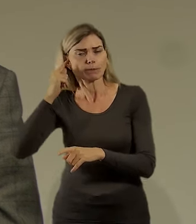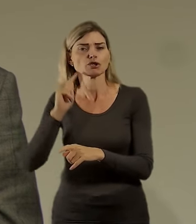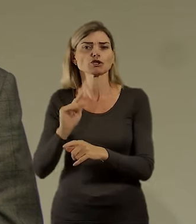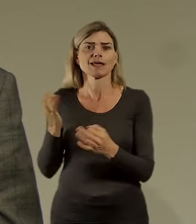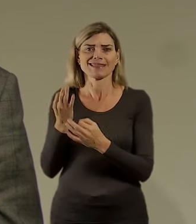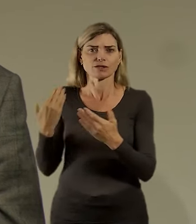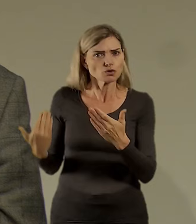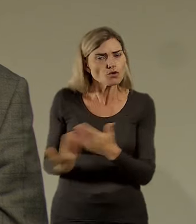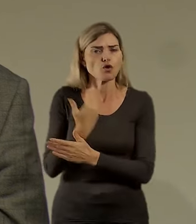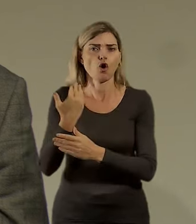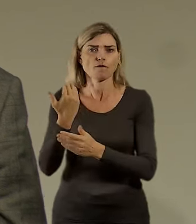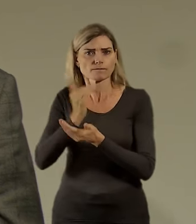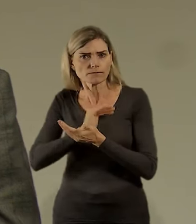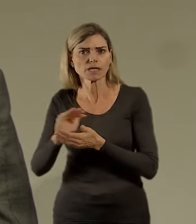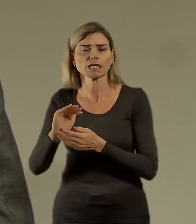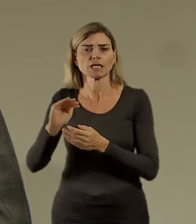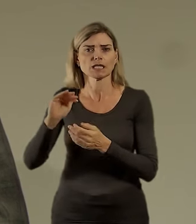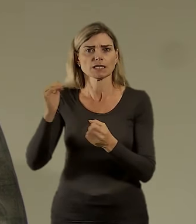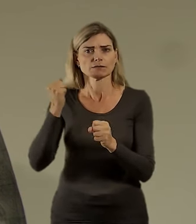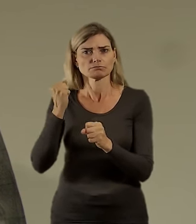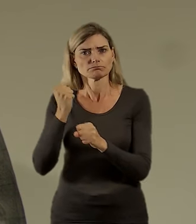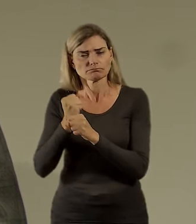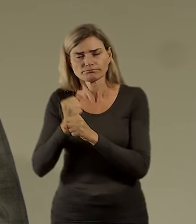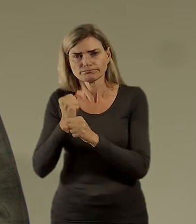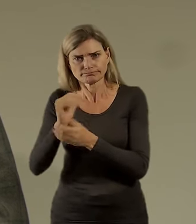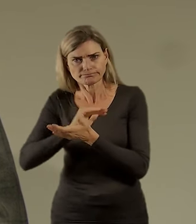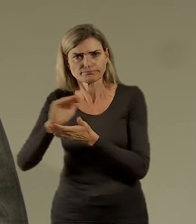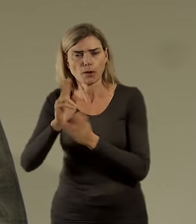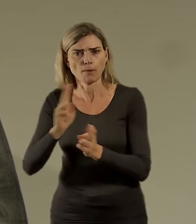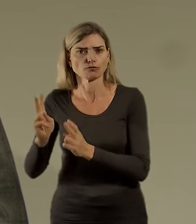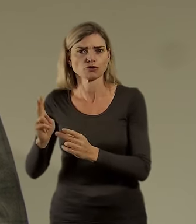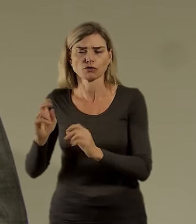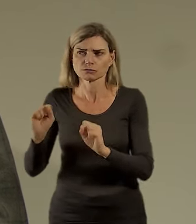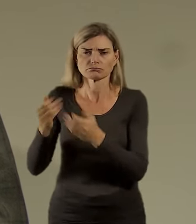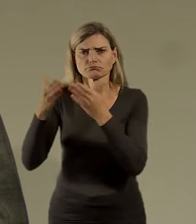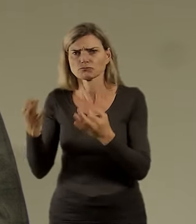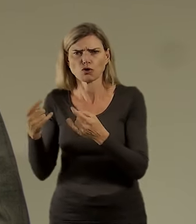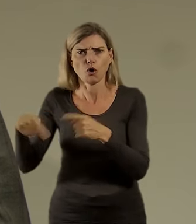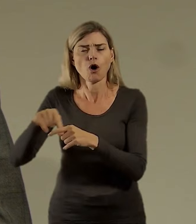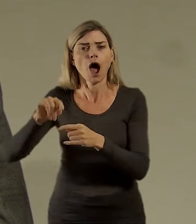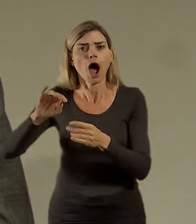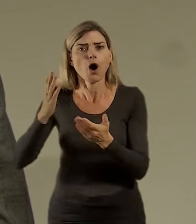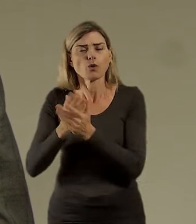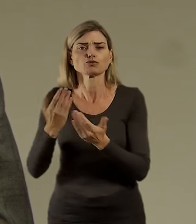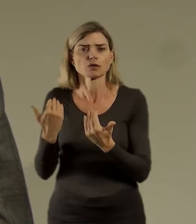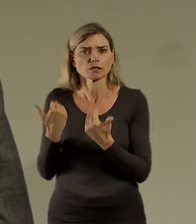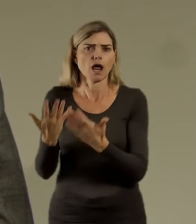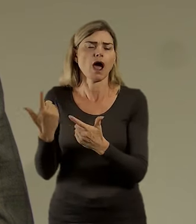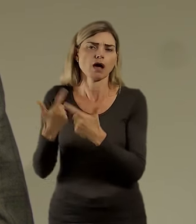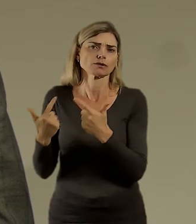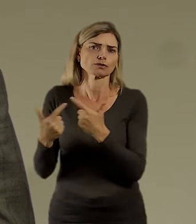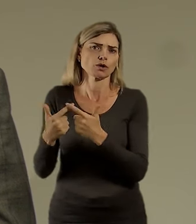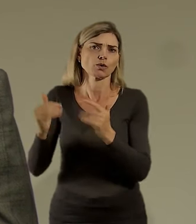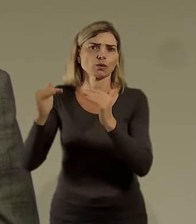příležitosti udělat. Právě proto, aby se to aspoň částečně konvertovalo na nějaké jako